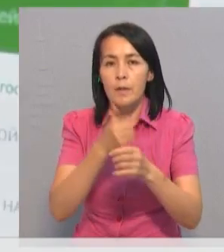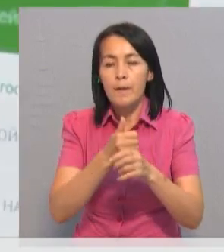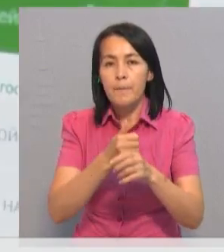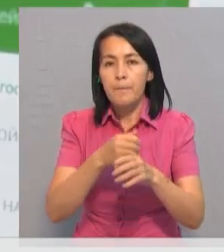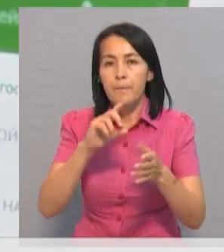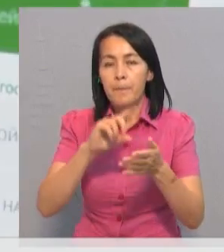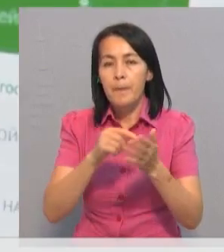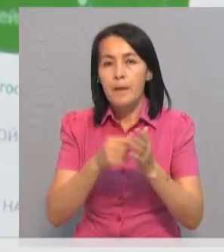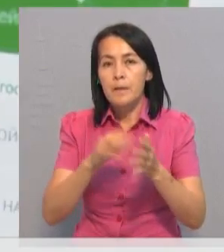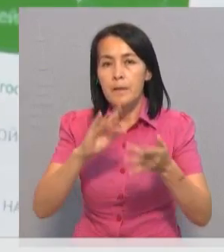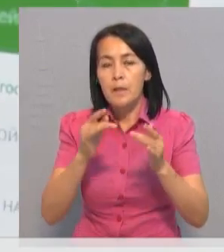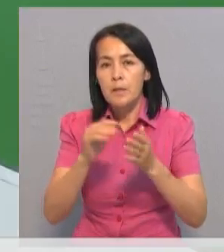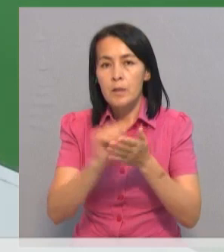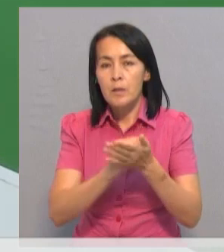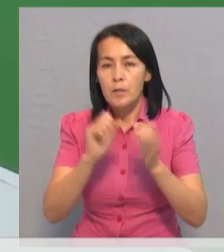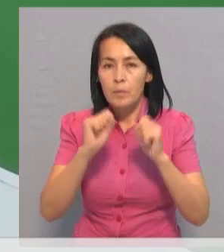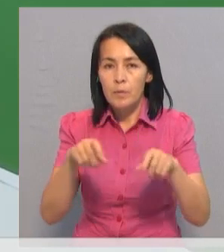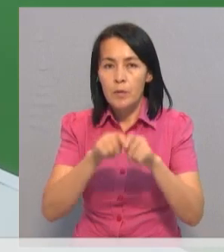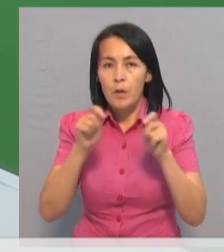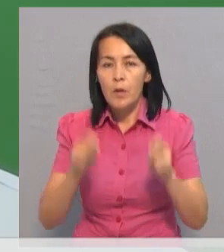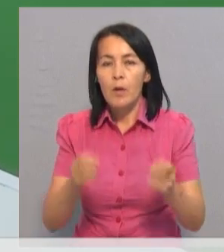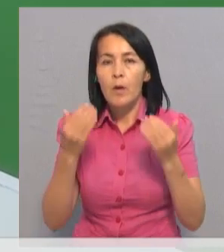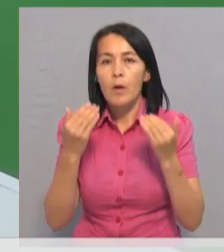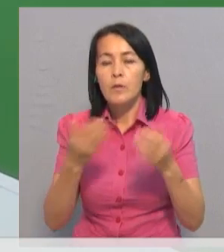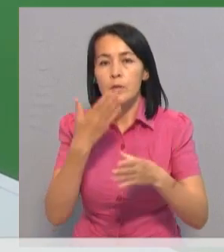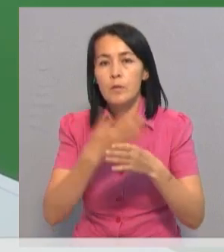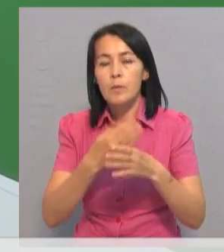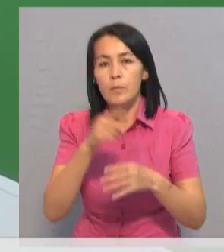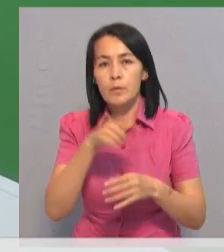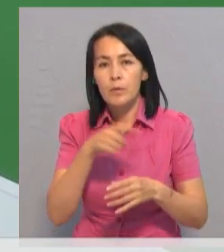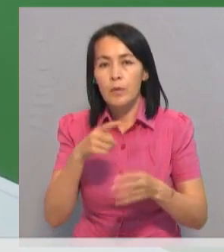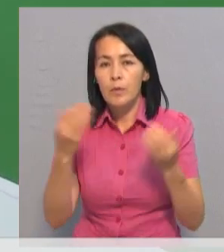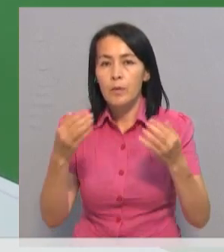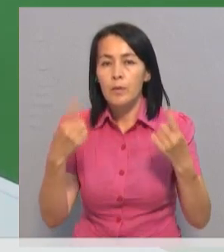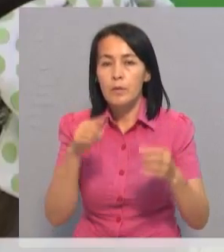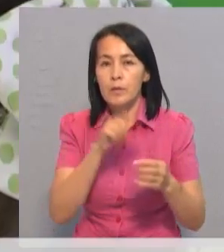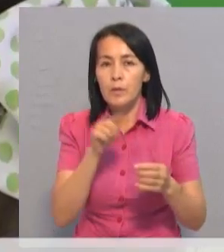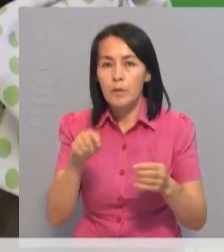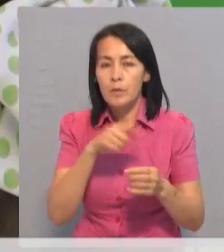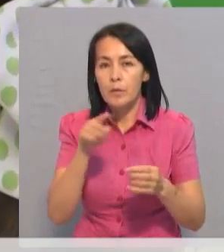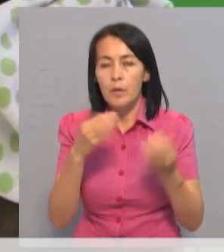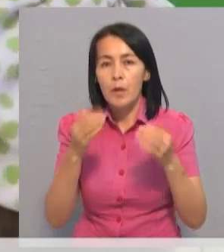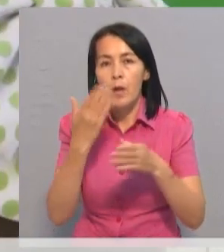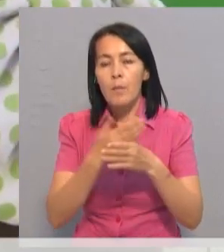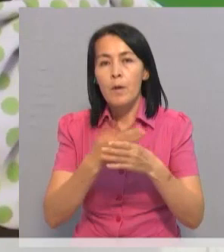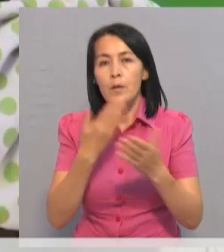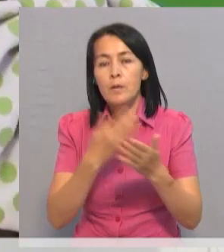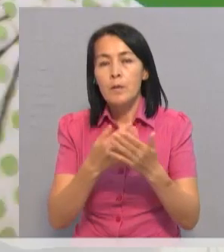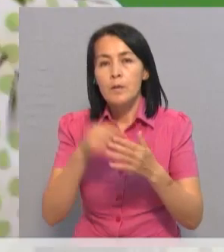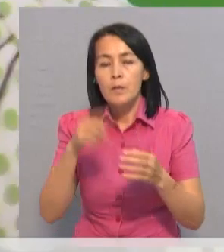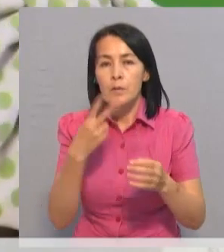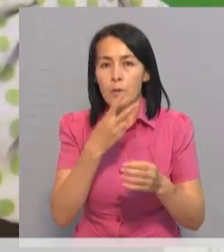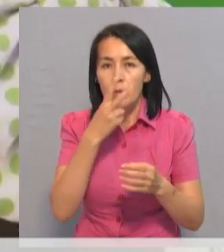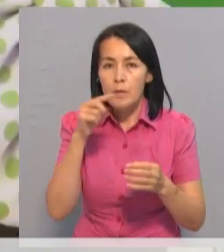кликнуть на «Цифровые документы». Пользователь может открыть доступ к документу с помощью QR-кода или шестизначного кода, что поможет запрашивающей стороне